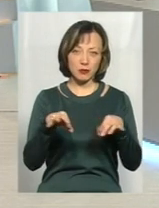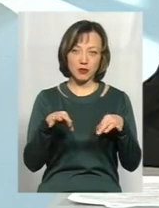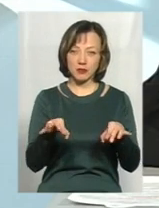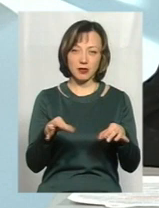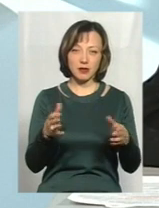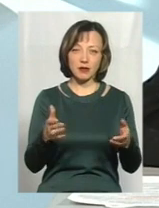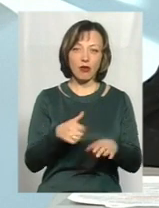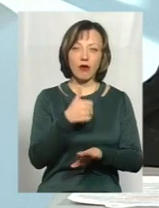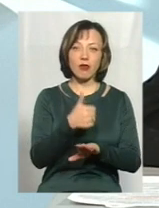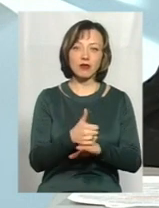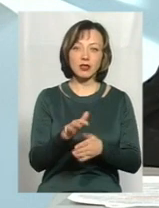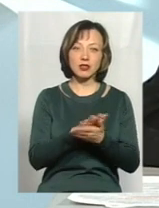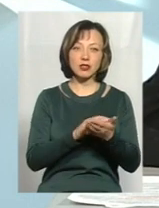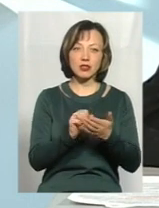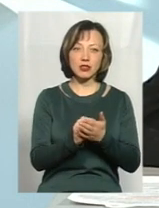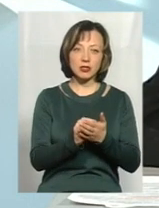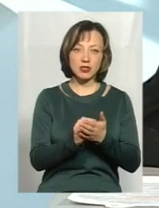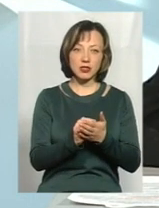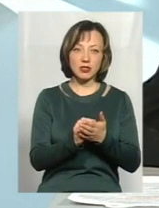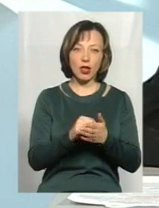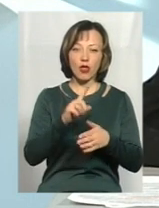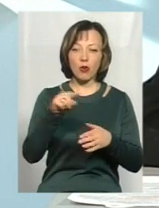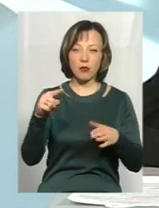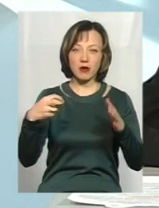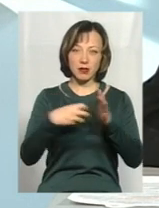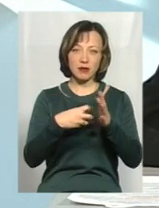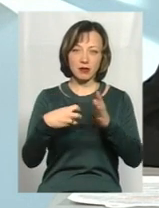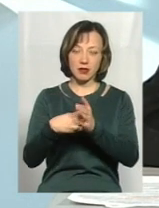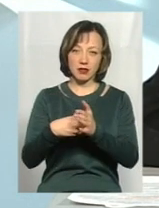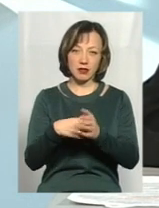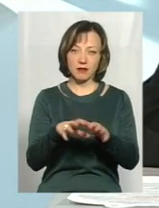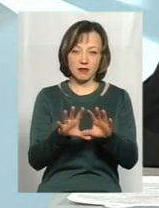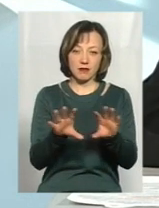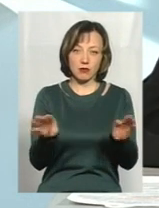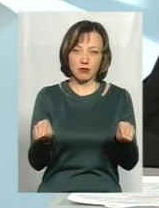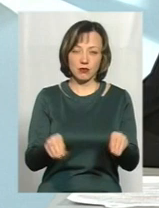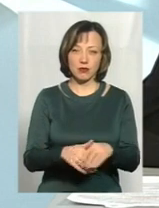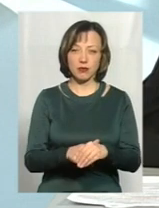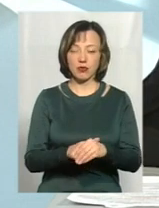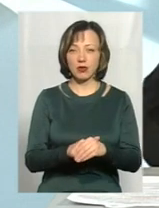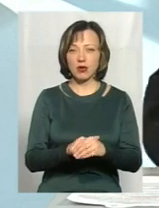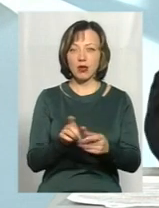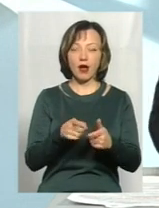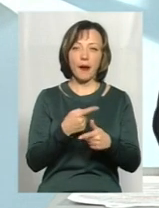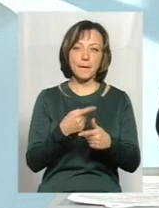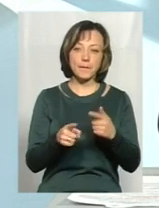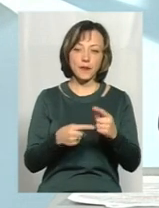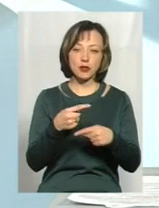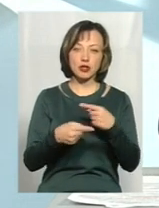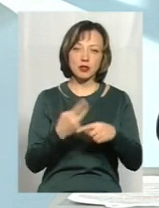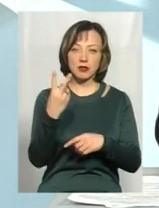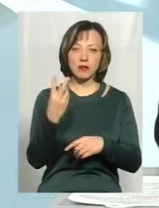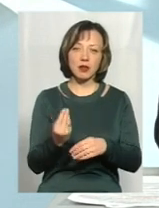Саме головне – знищити агрегати, на яких знаходяться номерні ідентифікації автомобілі. Або там вже через два дні